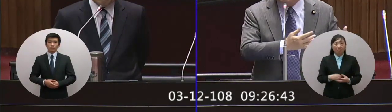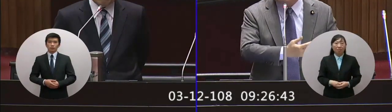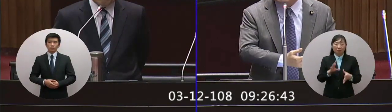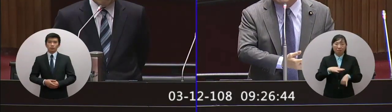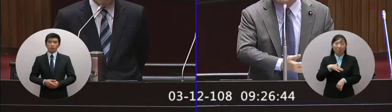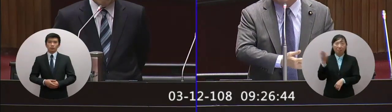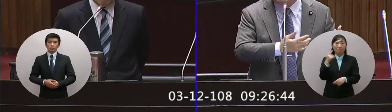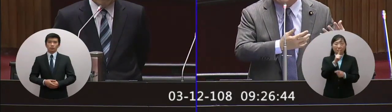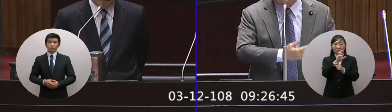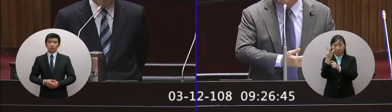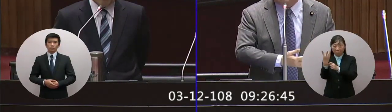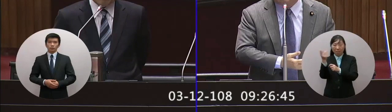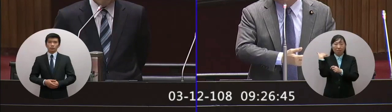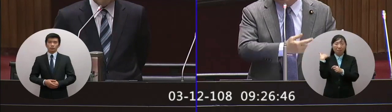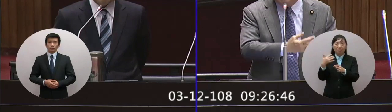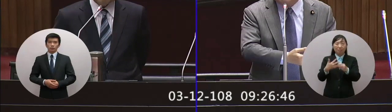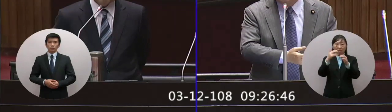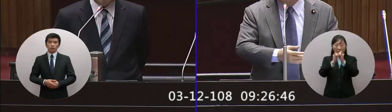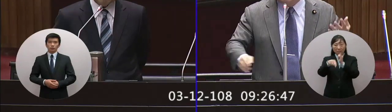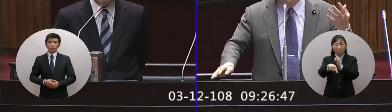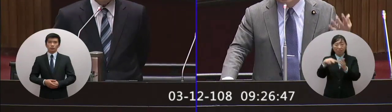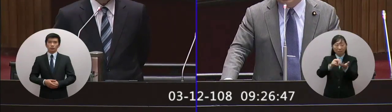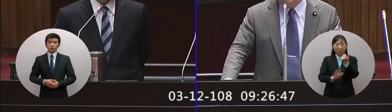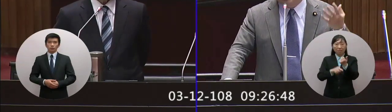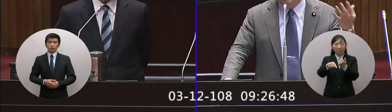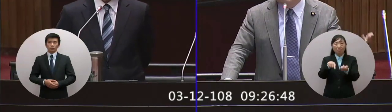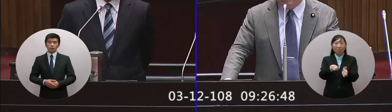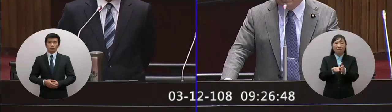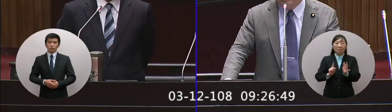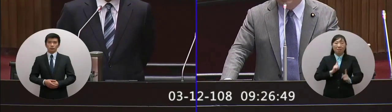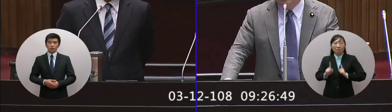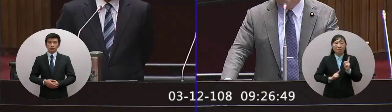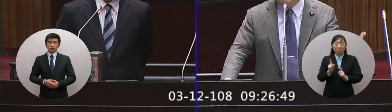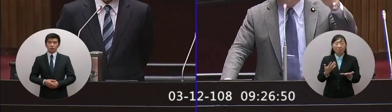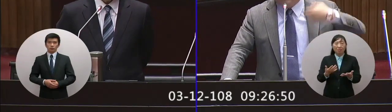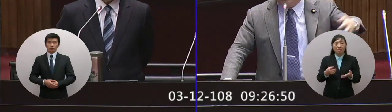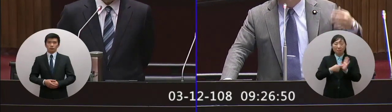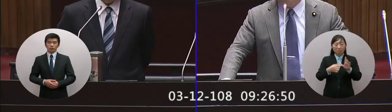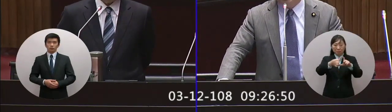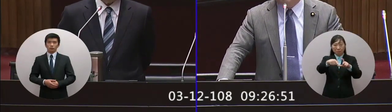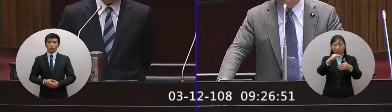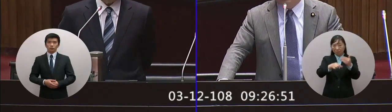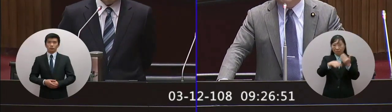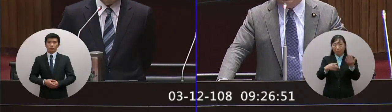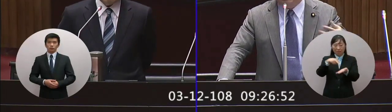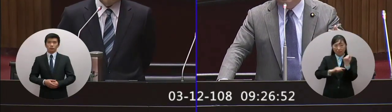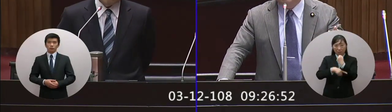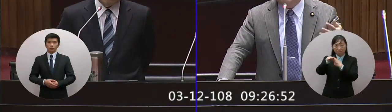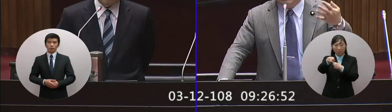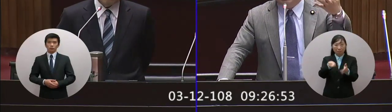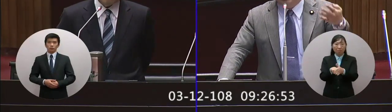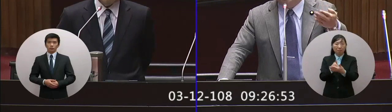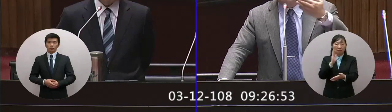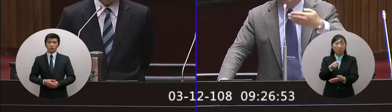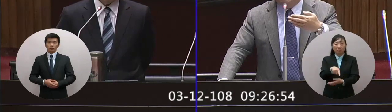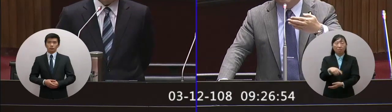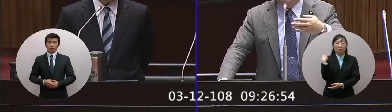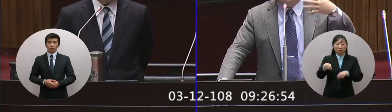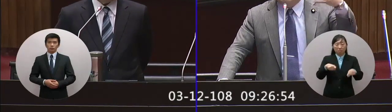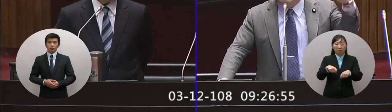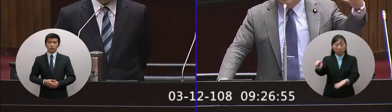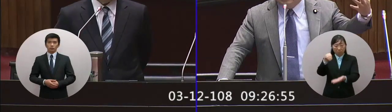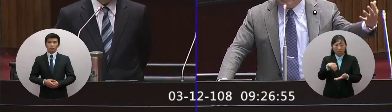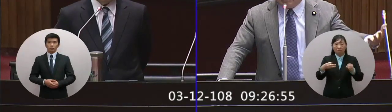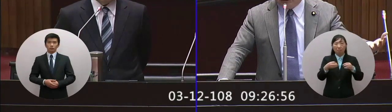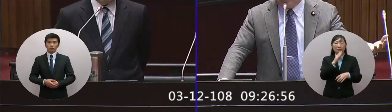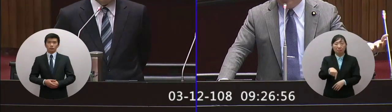一定是拿民國103年第八屆立委的時候所謂的這個自由經濟示範區條例被立法院不願意通過的這個條例拿那個交換出來討論